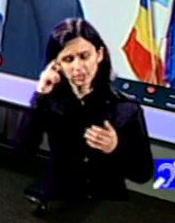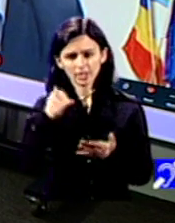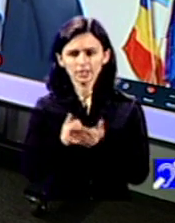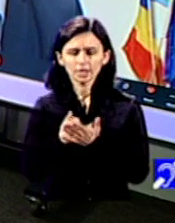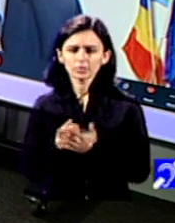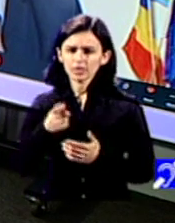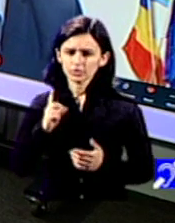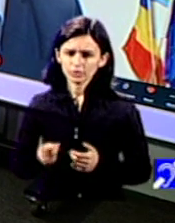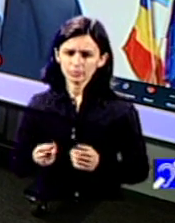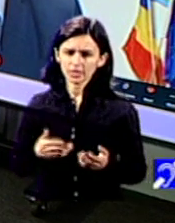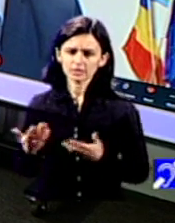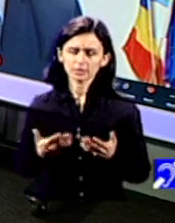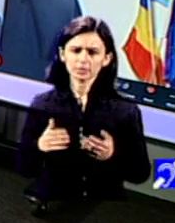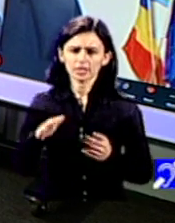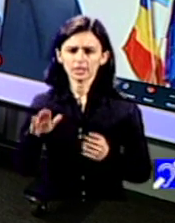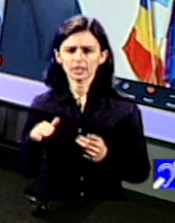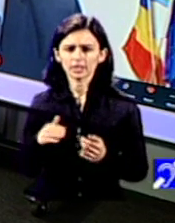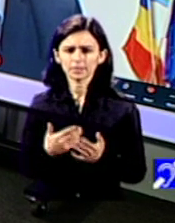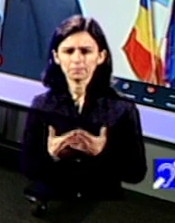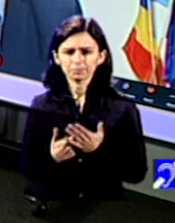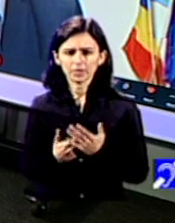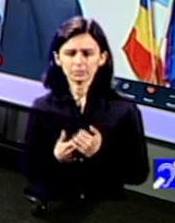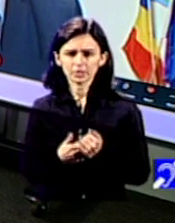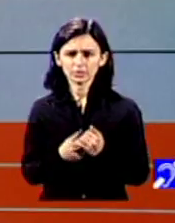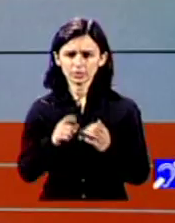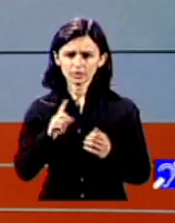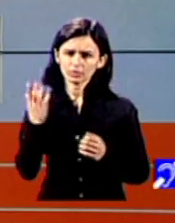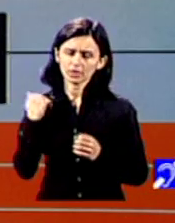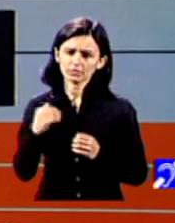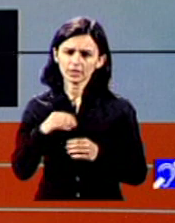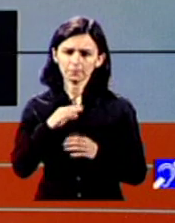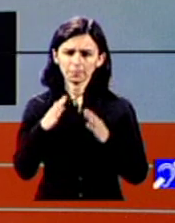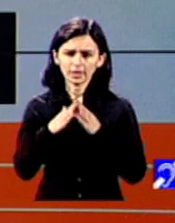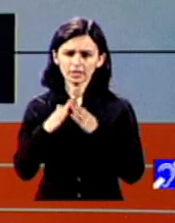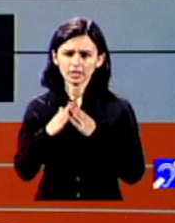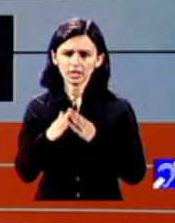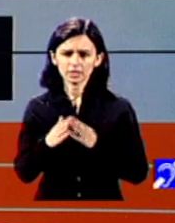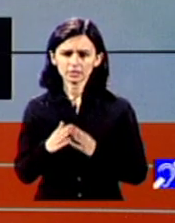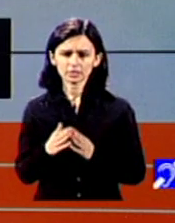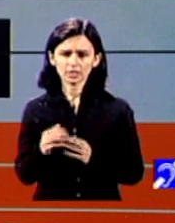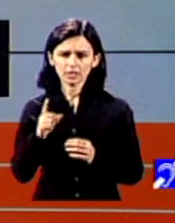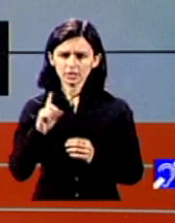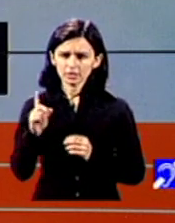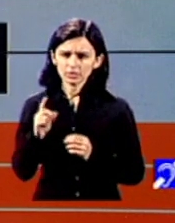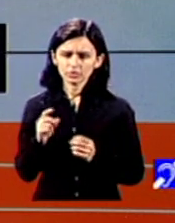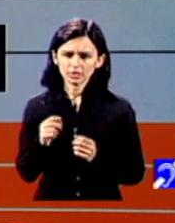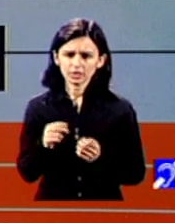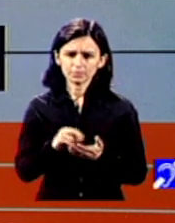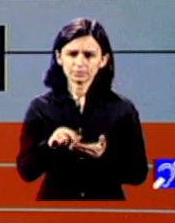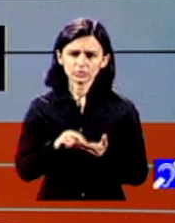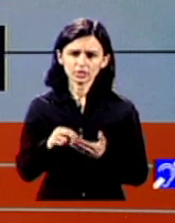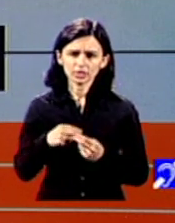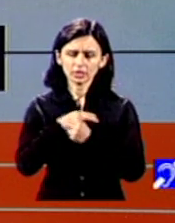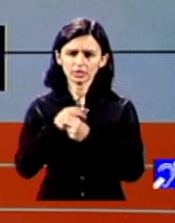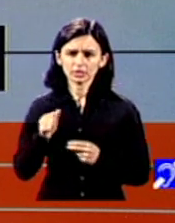obligațiile pe care le are datorită faptului că nu avea acest domiciliu nici măcar citările judecătoriei instanței